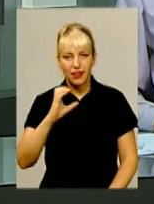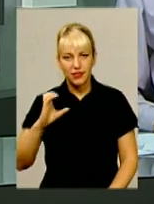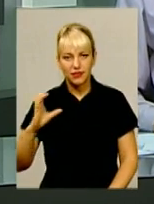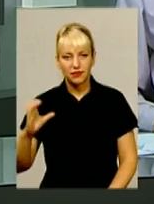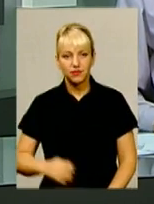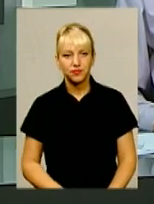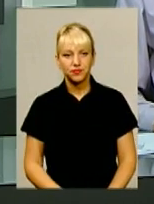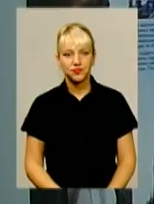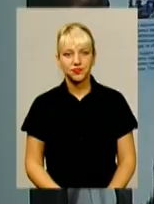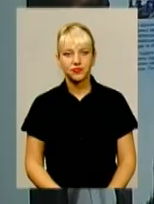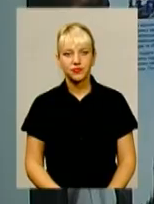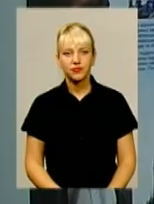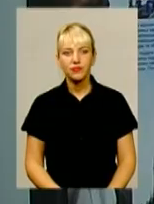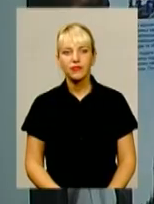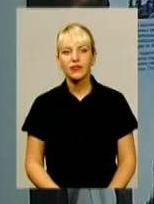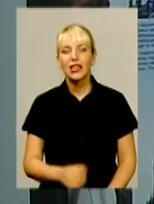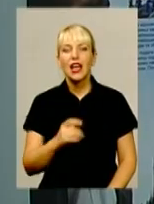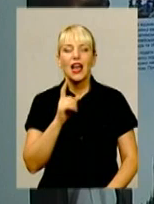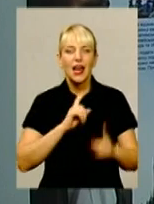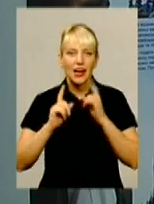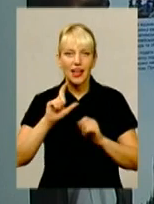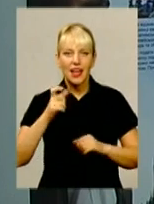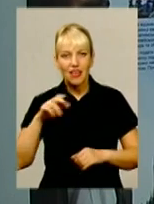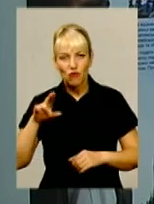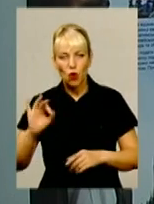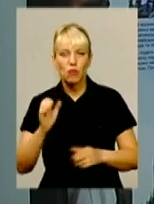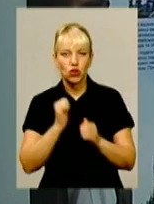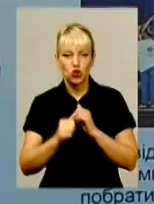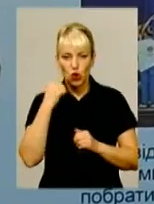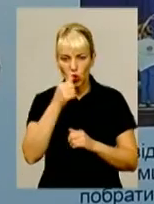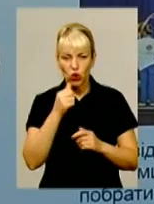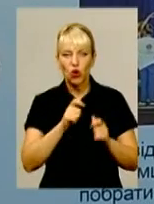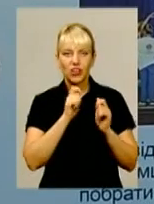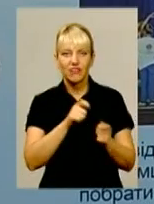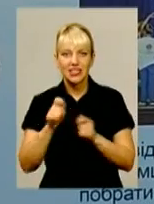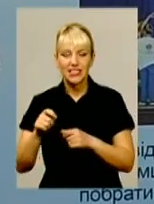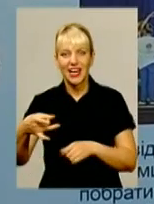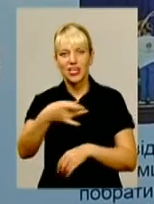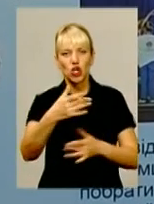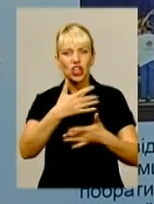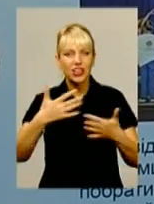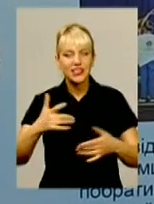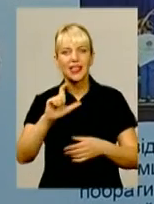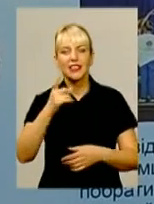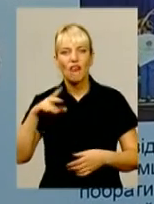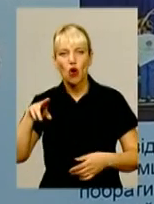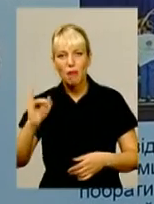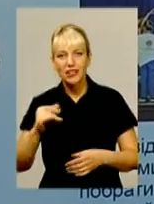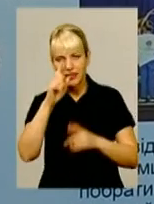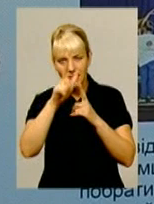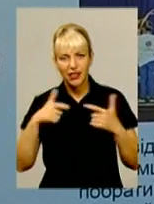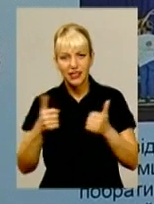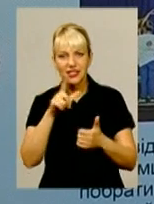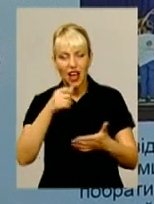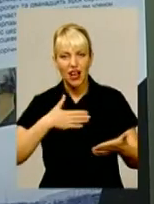зараз. Рада Європи щороку відзначає муніципалітети та регіони різних європейських країн за активну